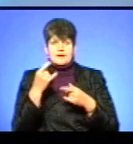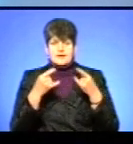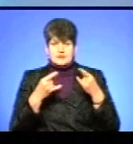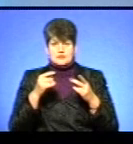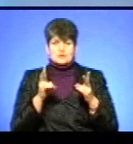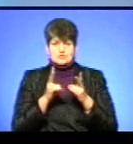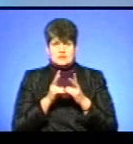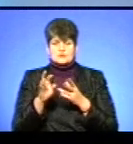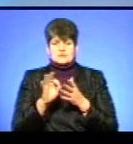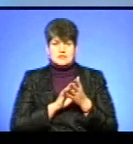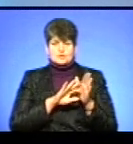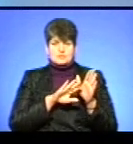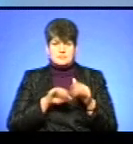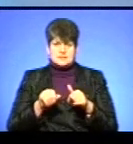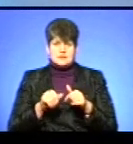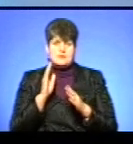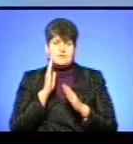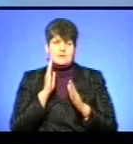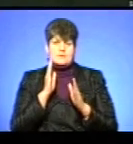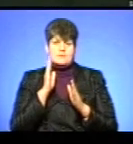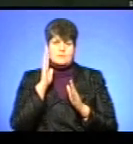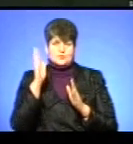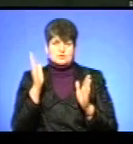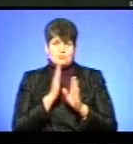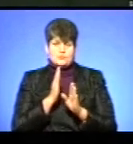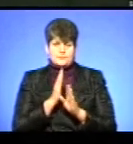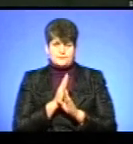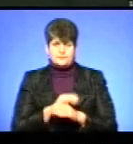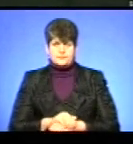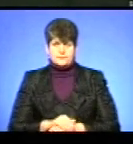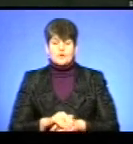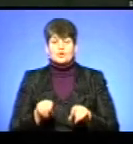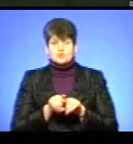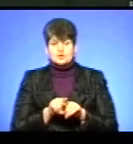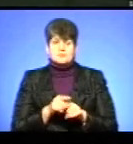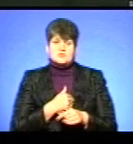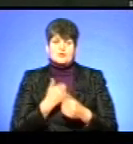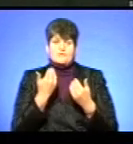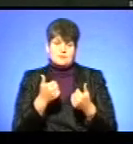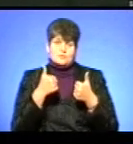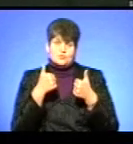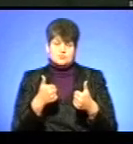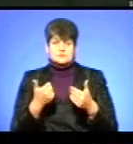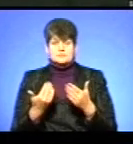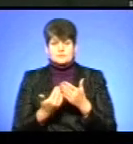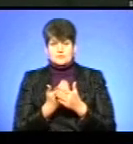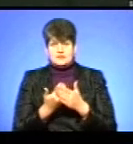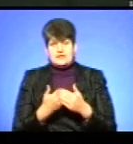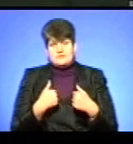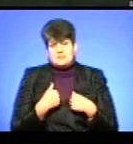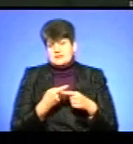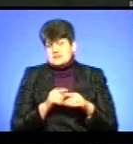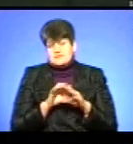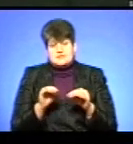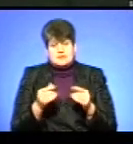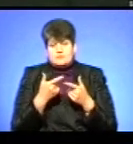Зустрінемося одразу після прогнозу синоптиків. Богдану. Отож, бажаю вам вдалого ефіру, Людмило. А від мене це вся